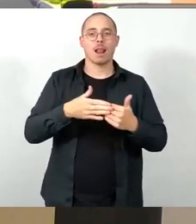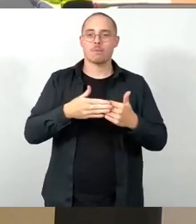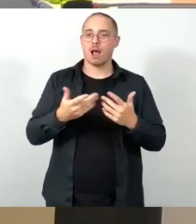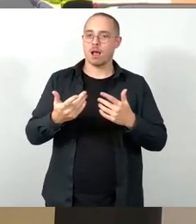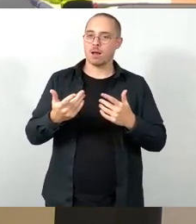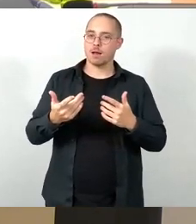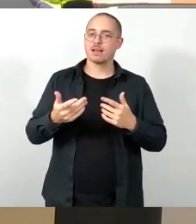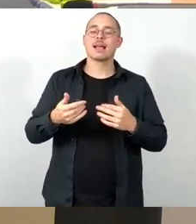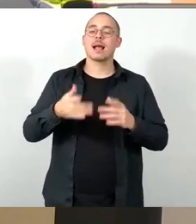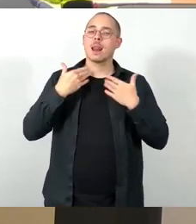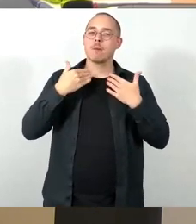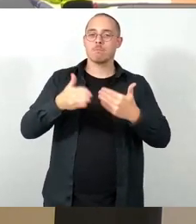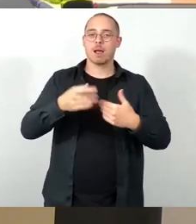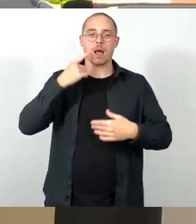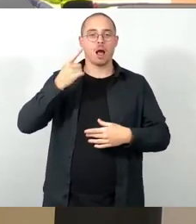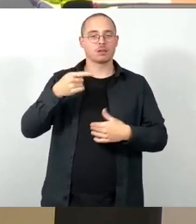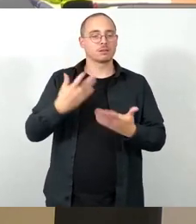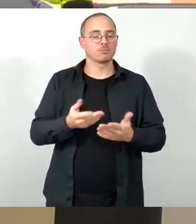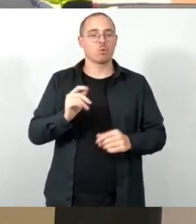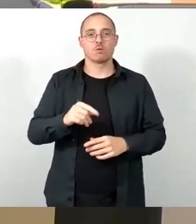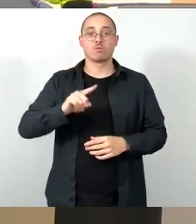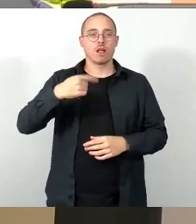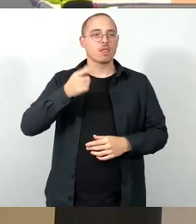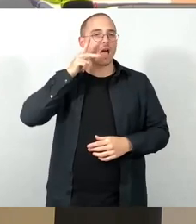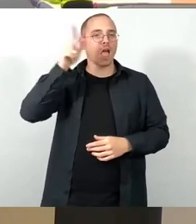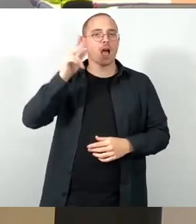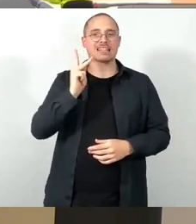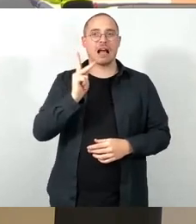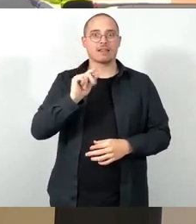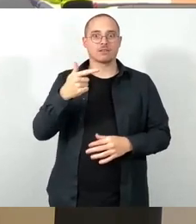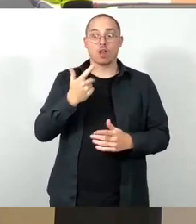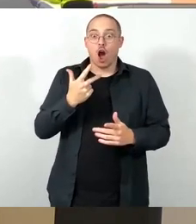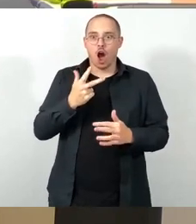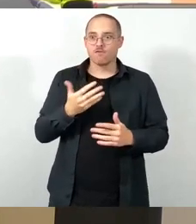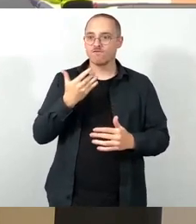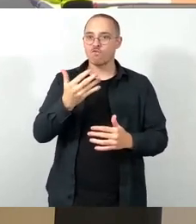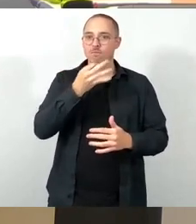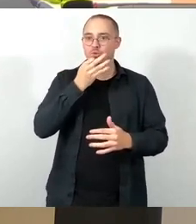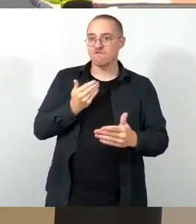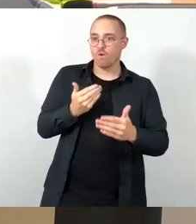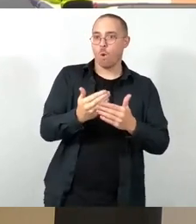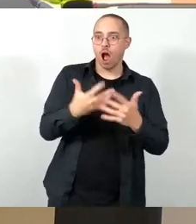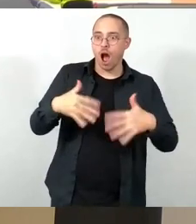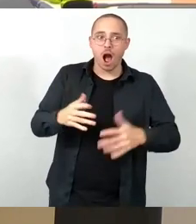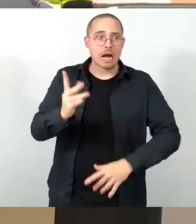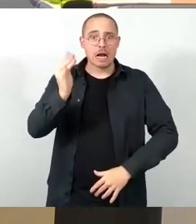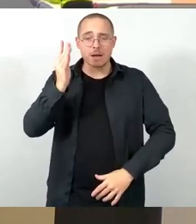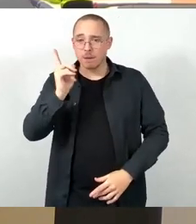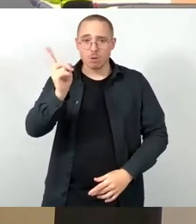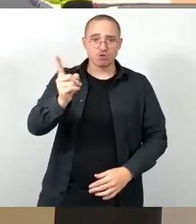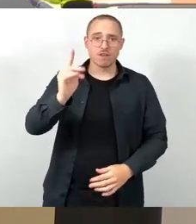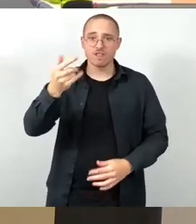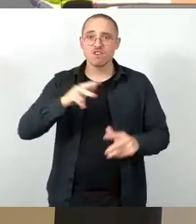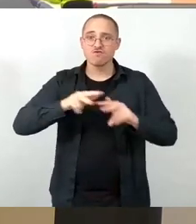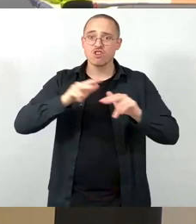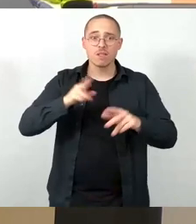kurz fünf Minuten vor der entscheidenden Sitzung auf mich zu eilte und sagte, ja, aber der Wirtschaftsbürgermeister muss auch noch in die Stabsstelle beim Oberbürgermeister rein. Da habe